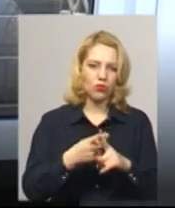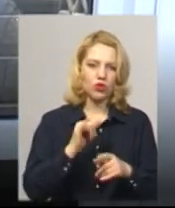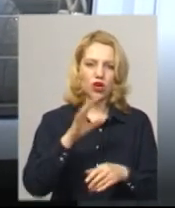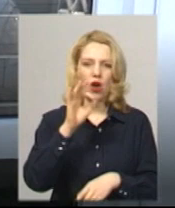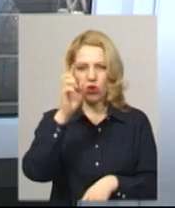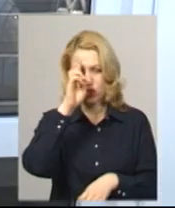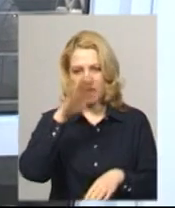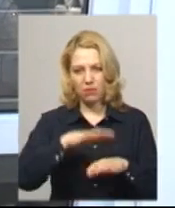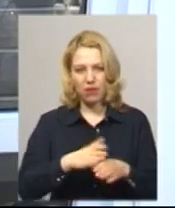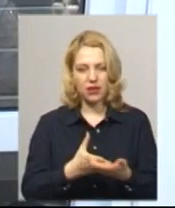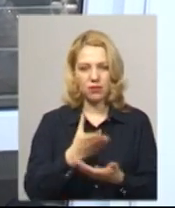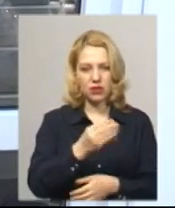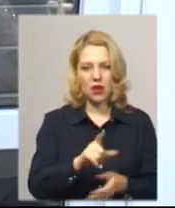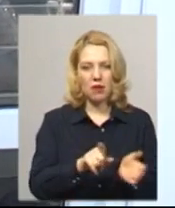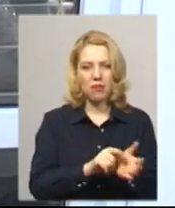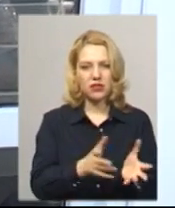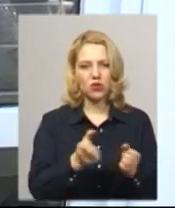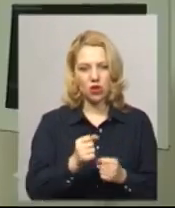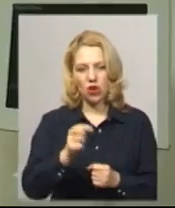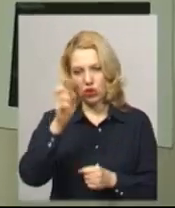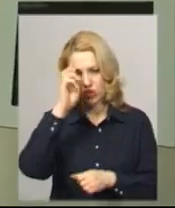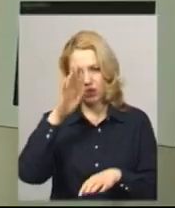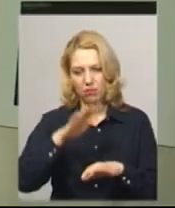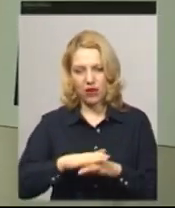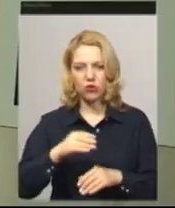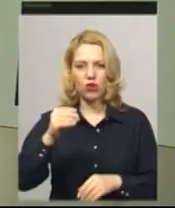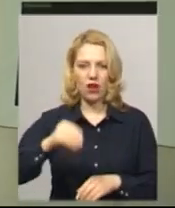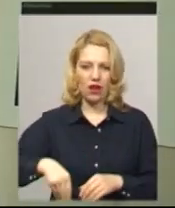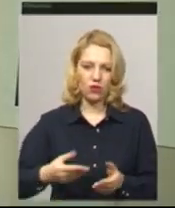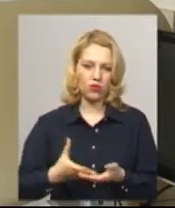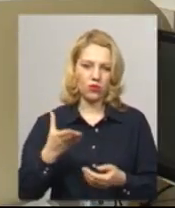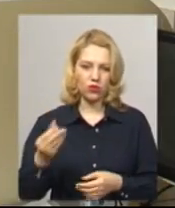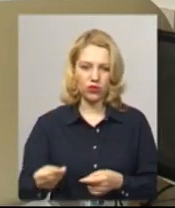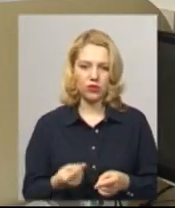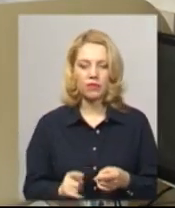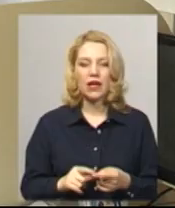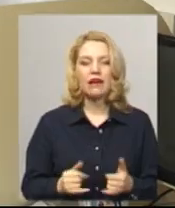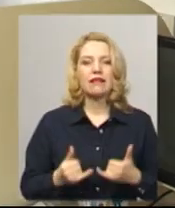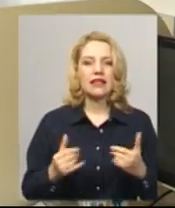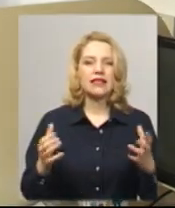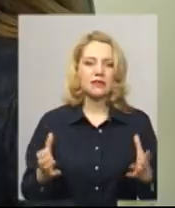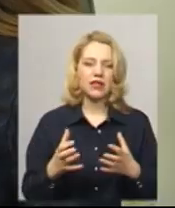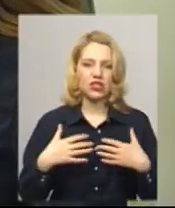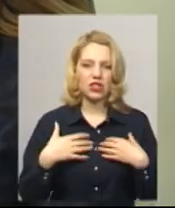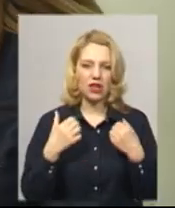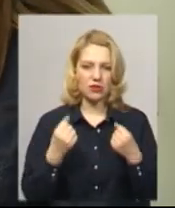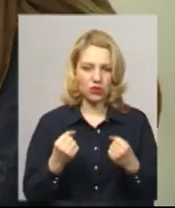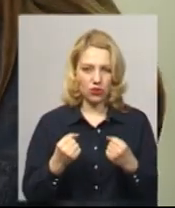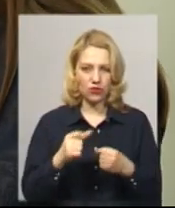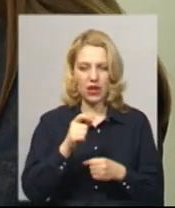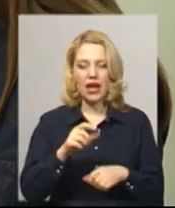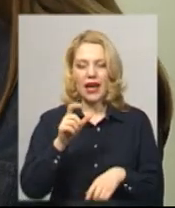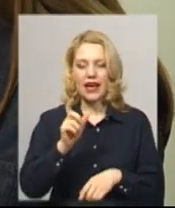плечу. Я пенсію отримую в Ощадбанку і через картку плачу. Для збереження здорові клієнті та працівники у сервісному центрі працюють у